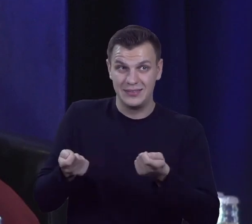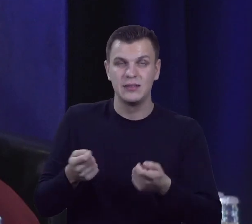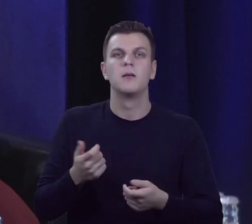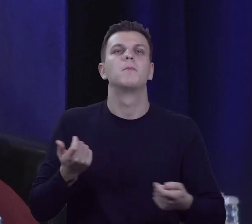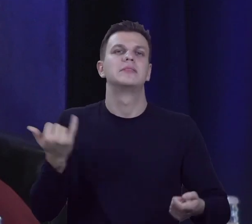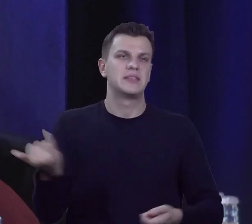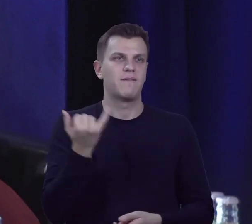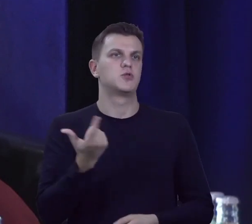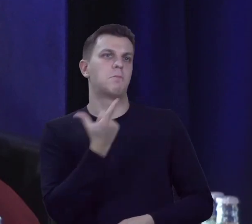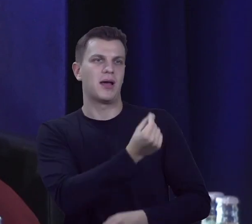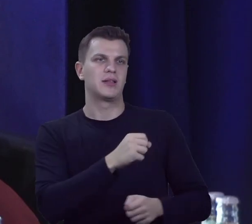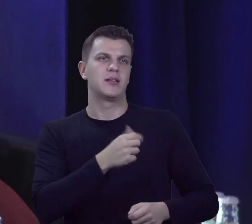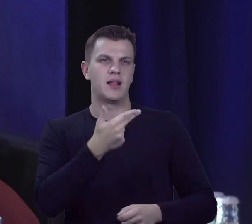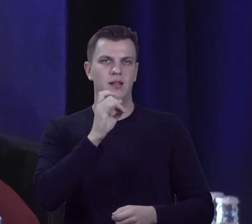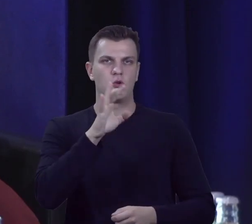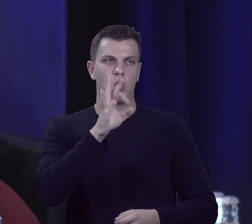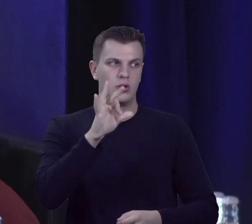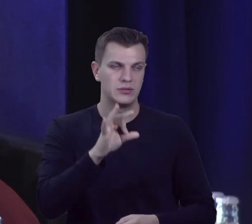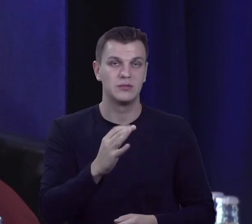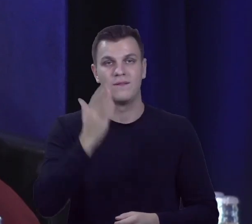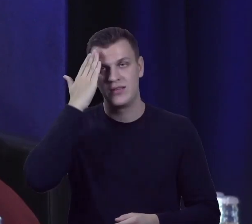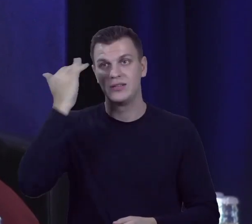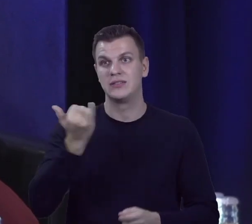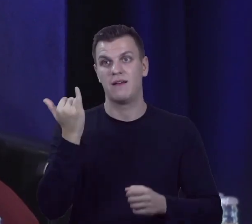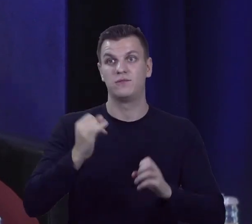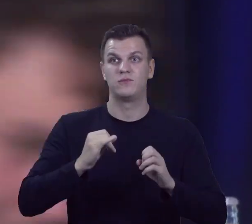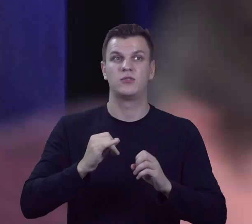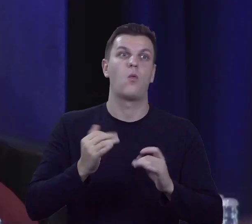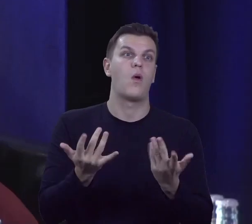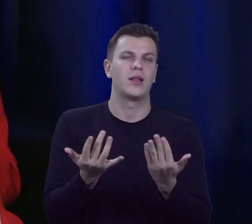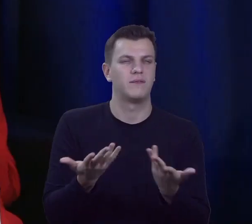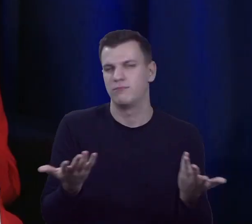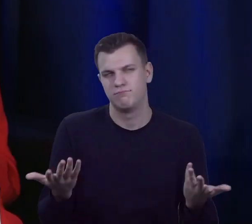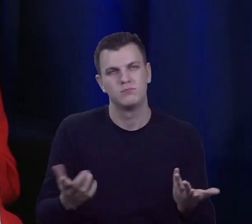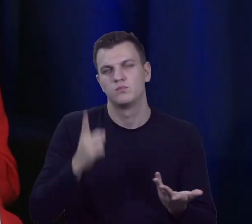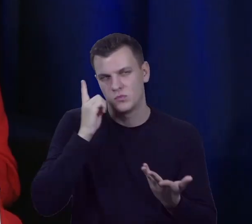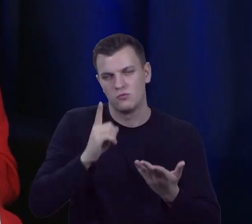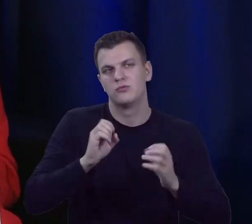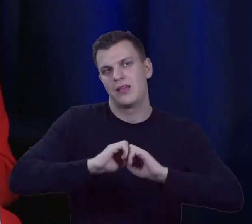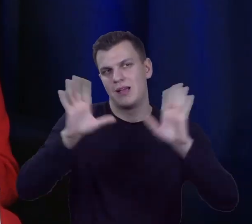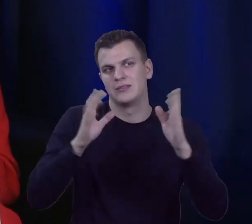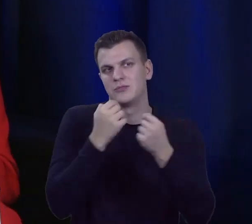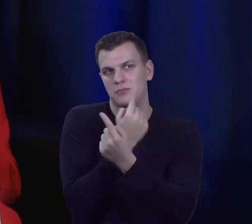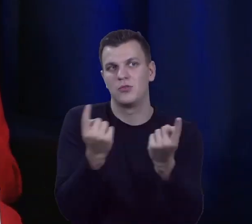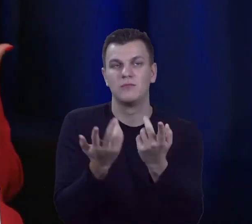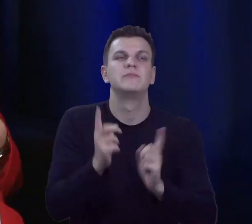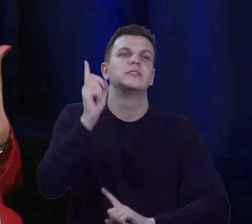Nie zawsze bywa, łatwe, to też sobie trzeba jasno powiedzieć. Mamy jakby pewne przywary